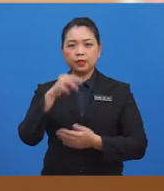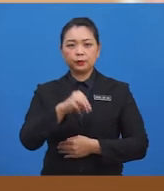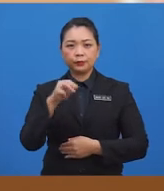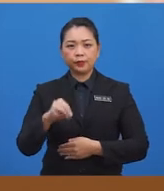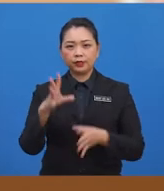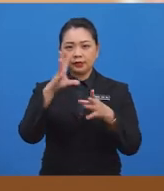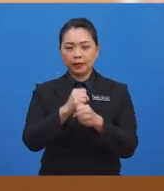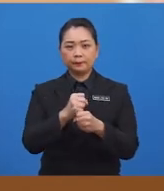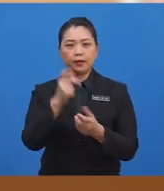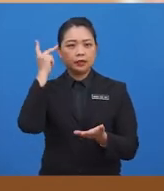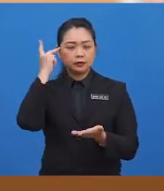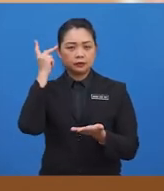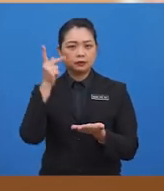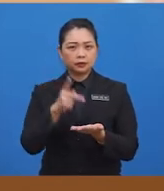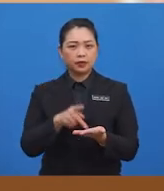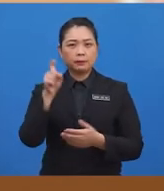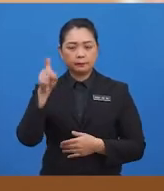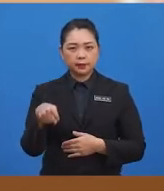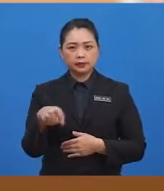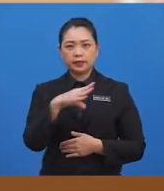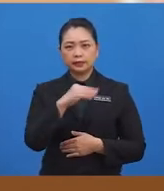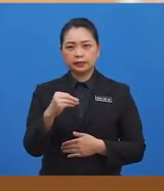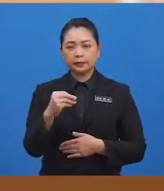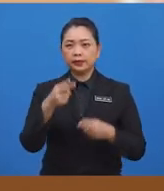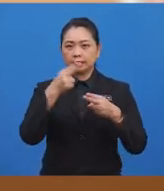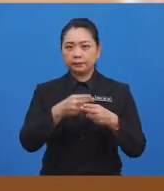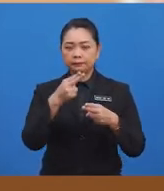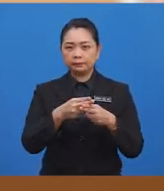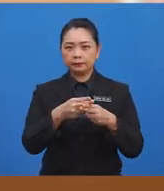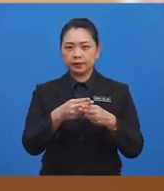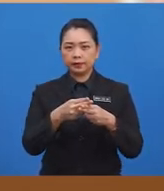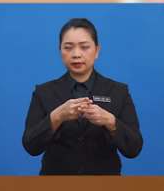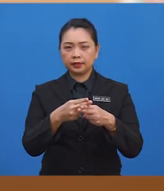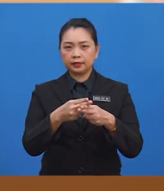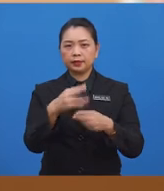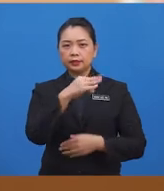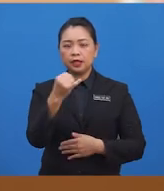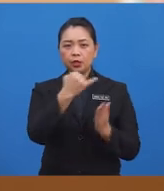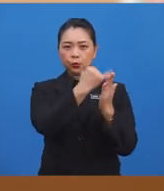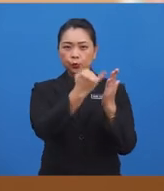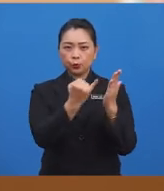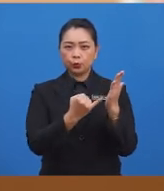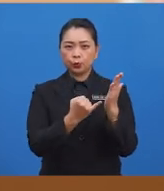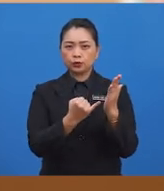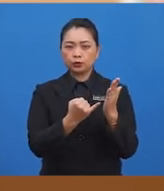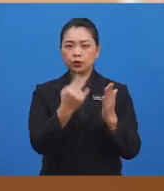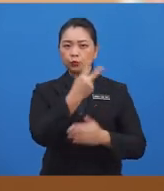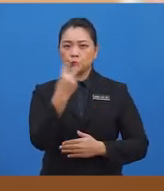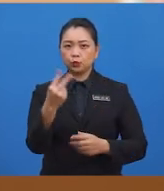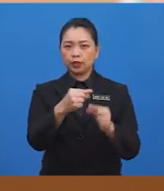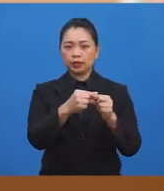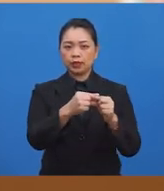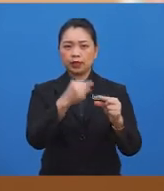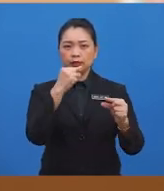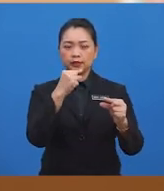-murid dapat mengenalpasti dan menamakan serta melukis kedua